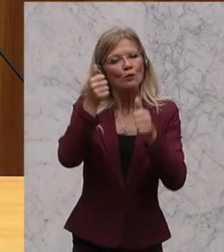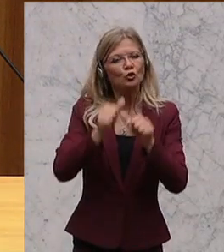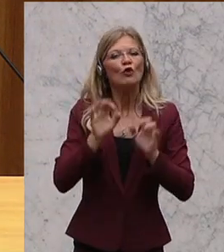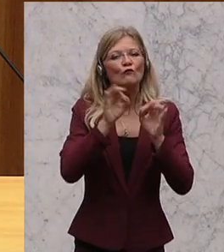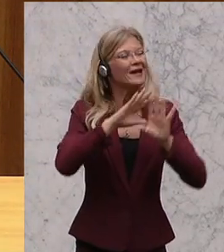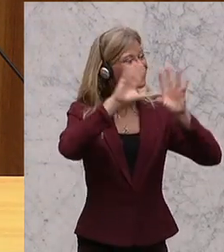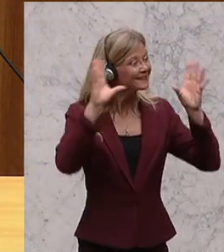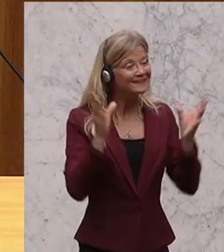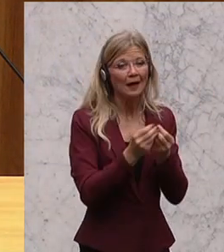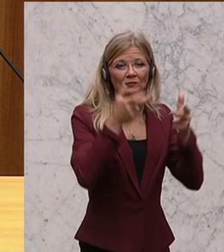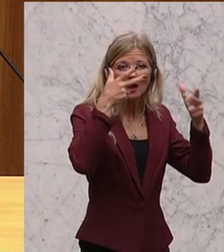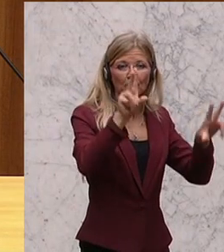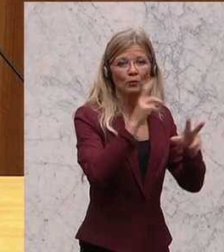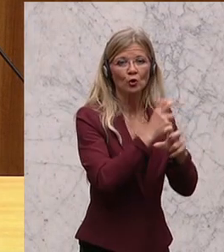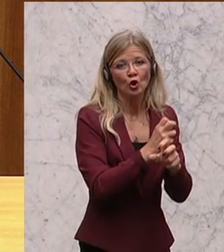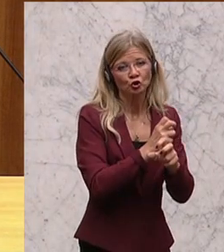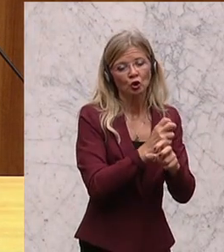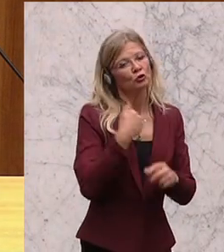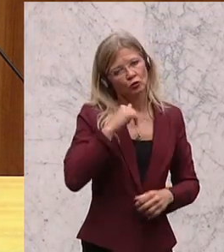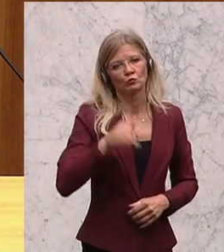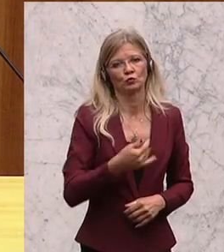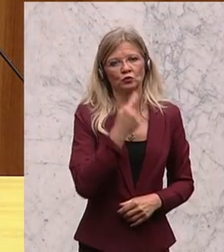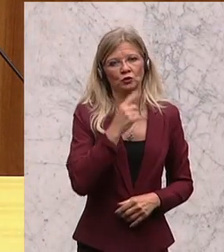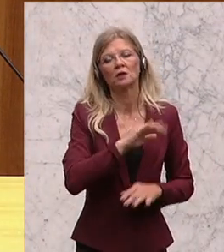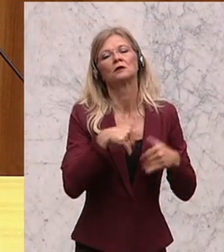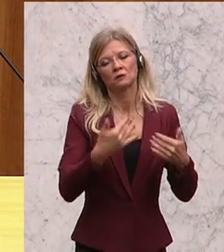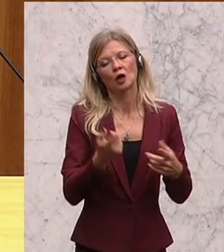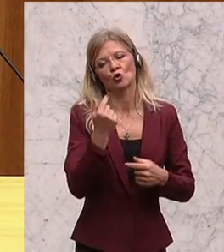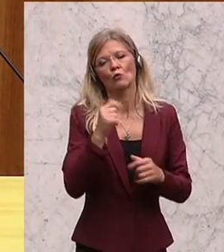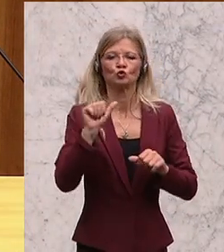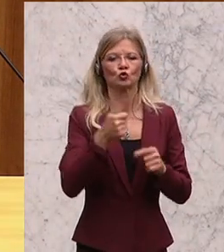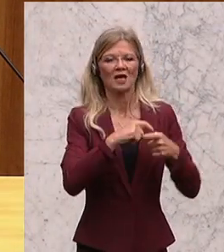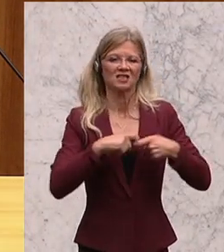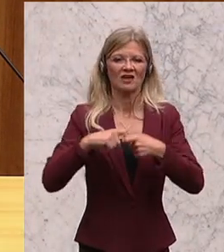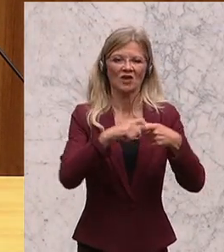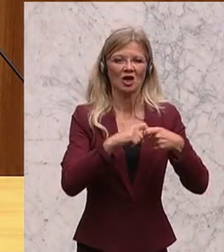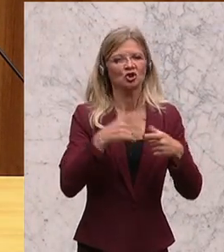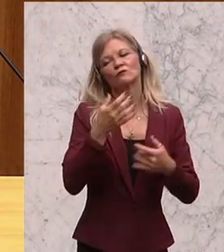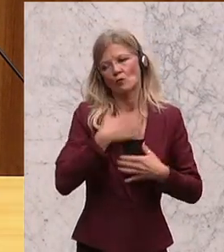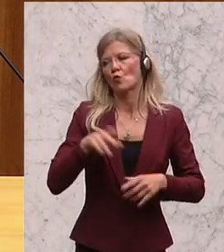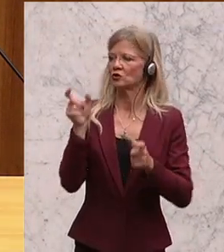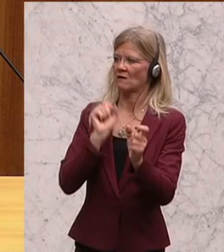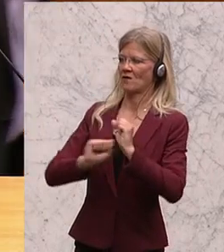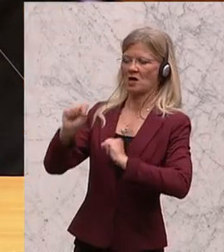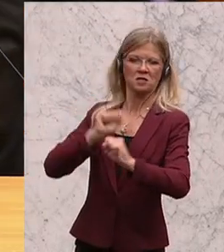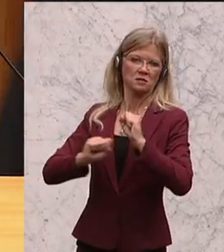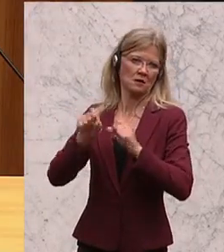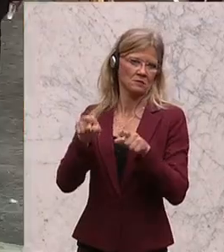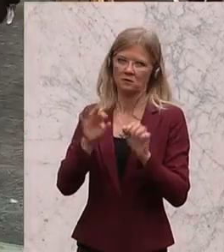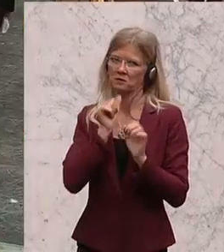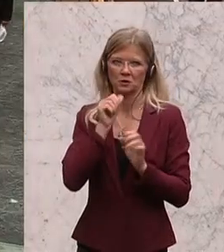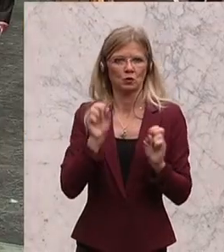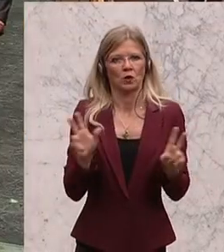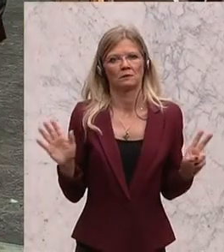die Republik, dann wird es viele, allen voran die österreichischen Gewerkschaften geben, die das verhindern werden. Die